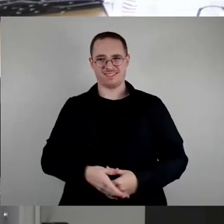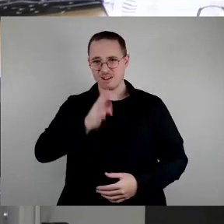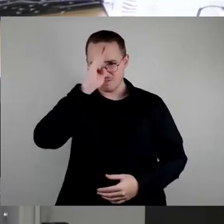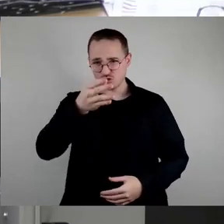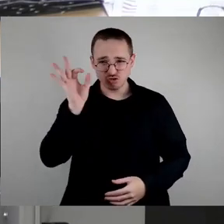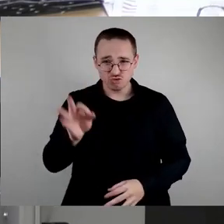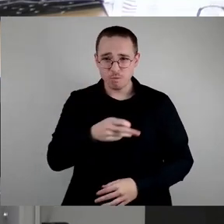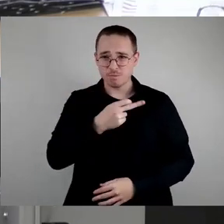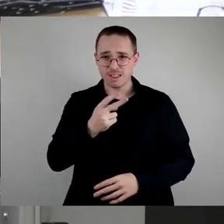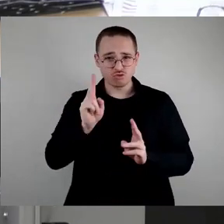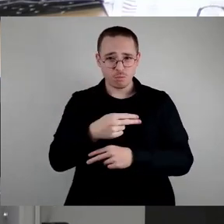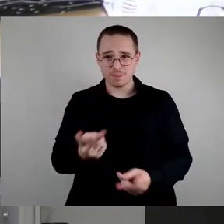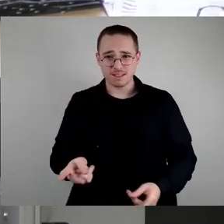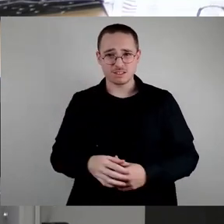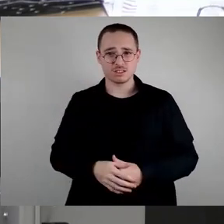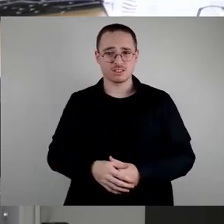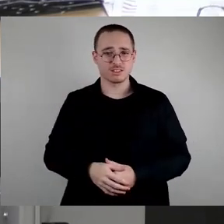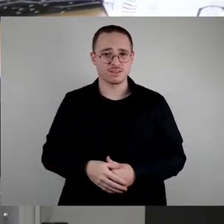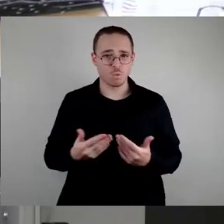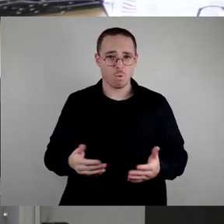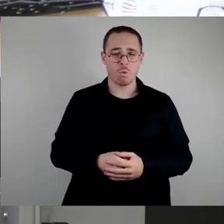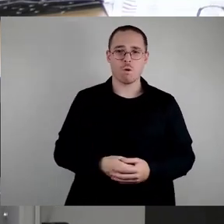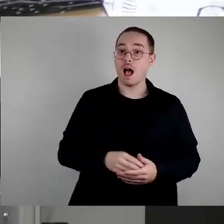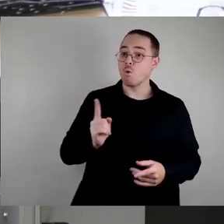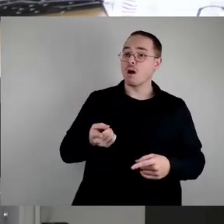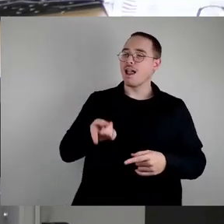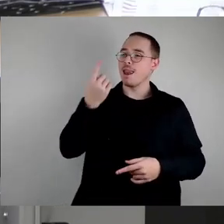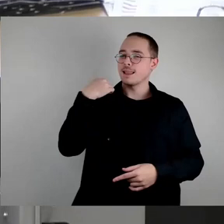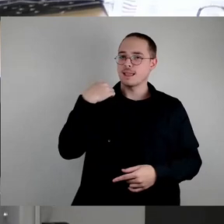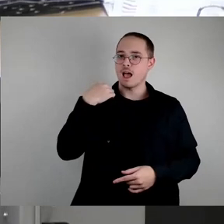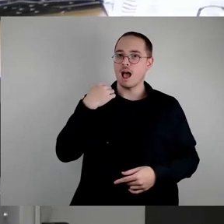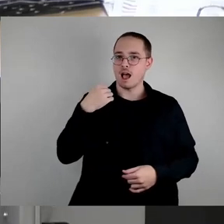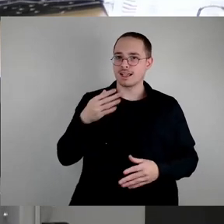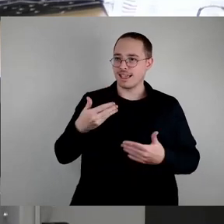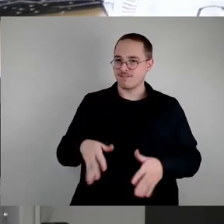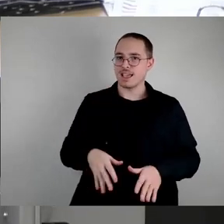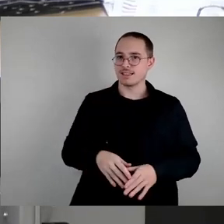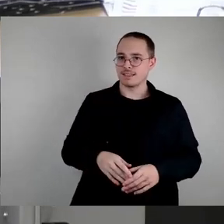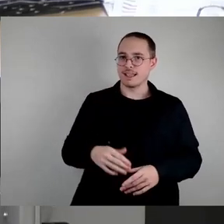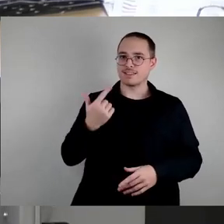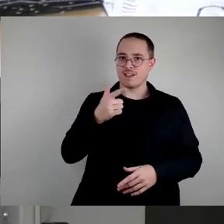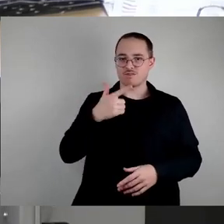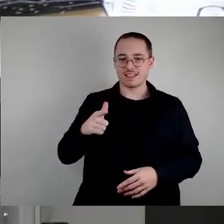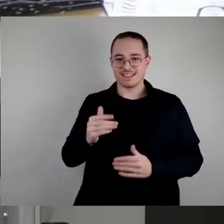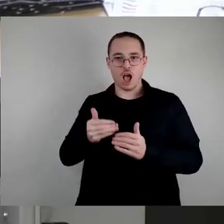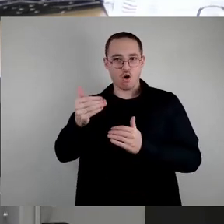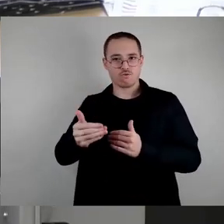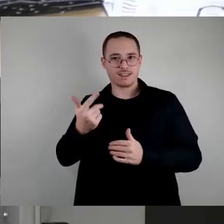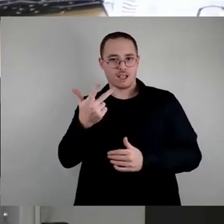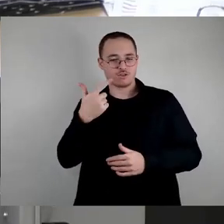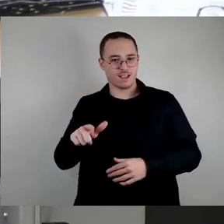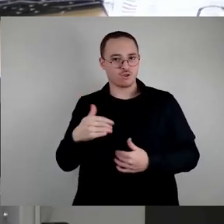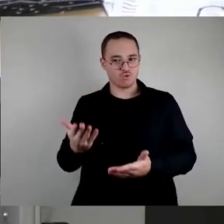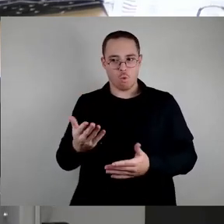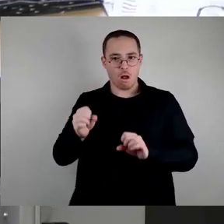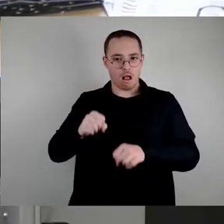die Fraktionen von Dissidenten und SPD, die dafür gesorgt haben, dass wir Stadtbezirksbeiratsmittel, die nicht ausgegeben worden sind, ins